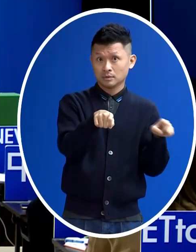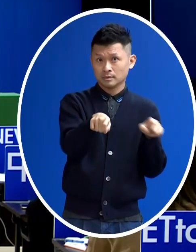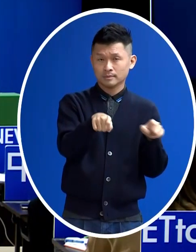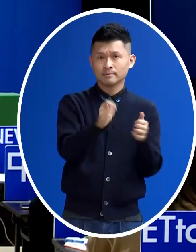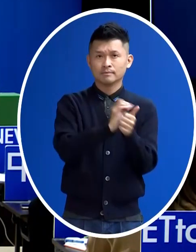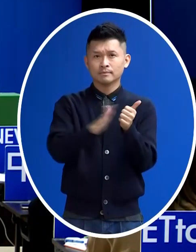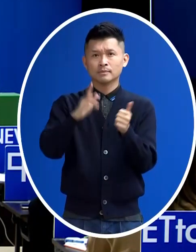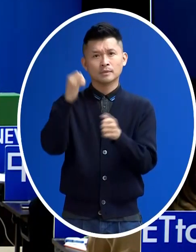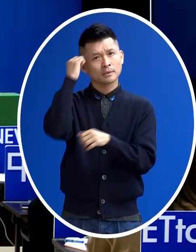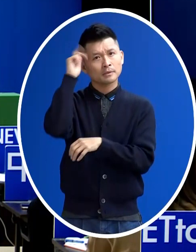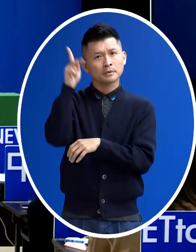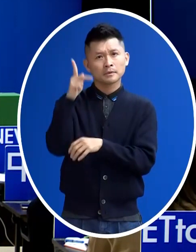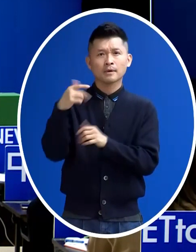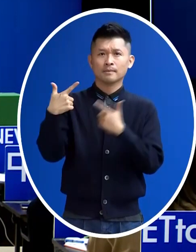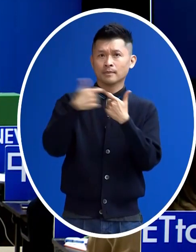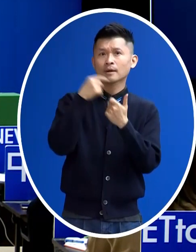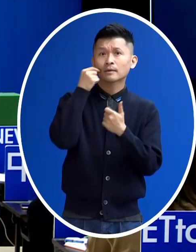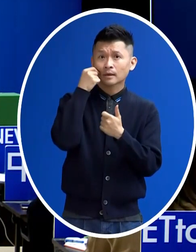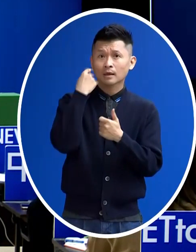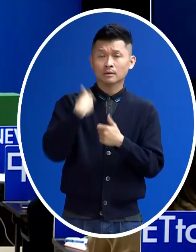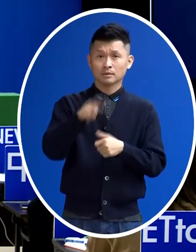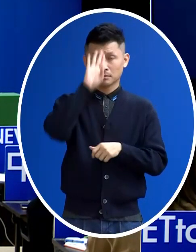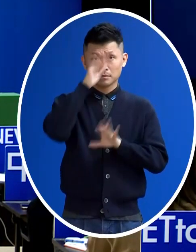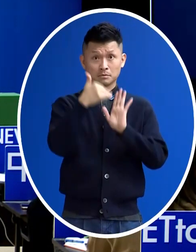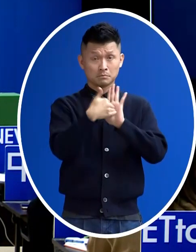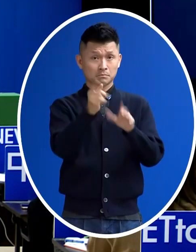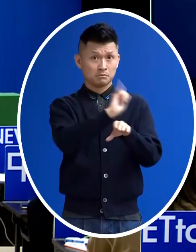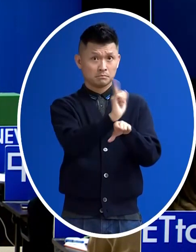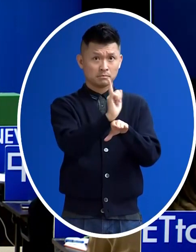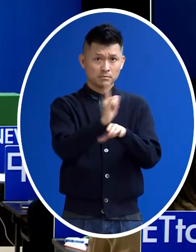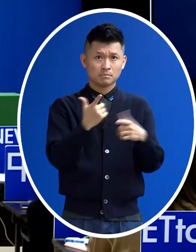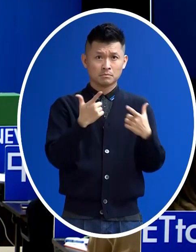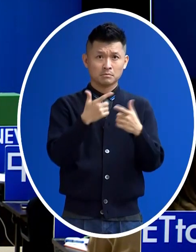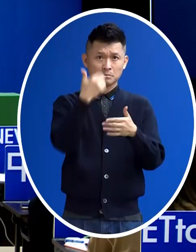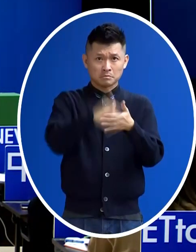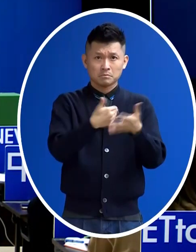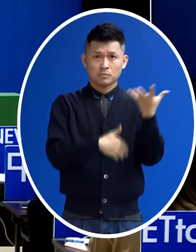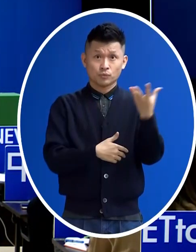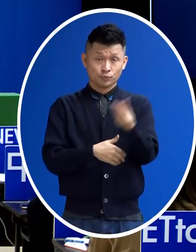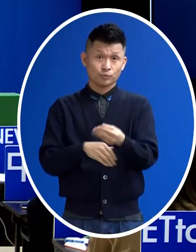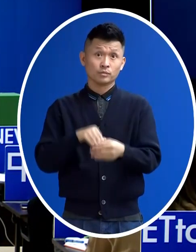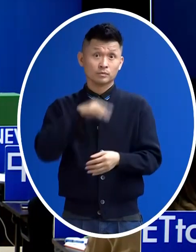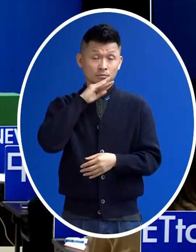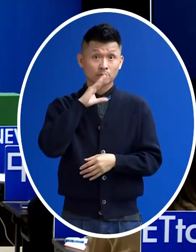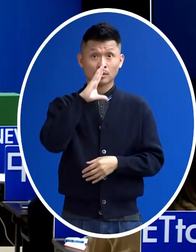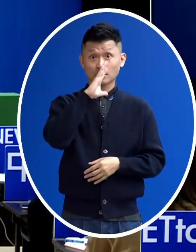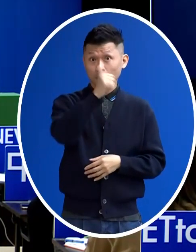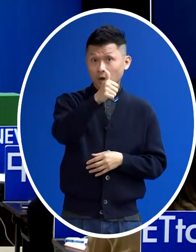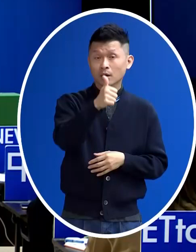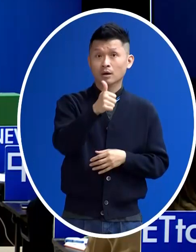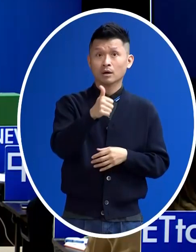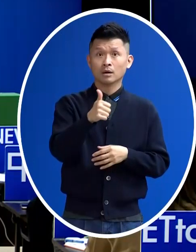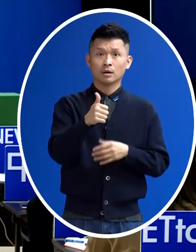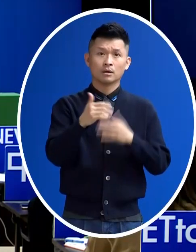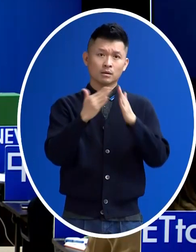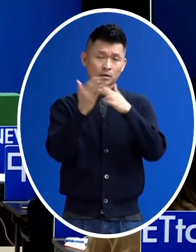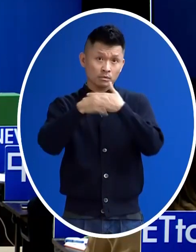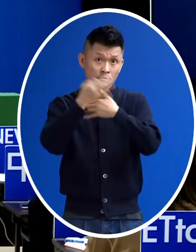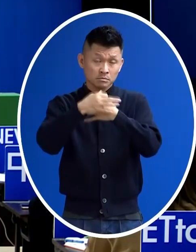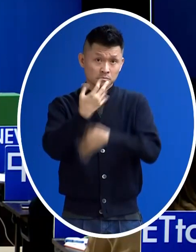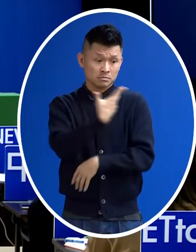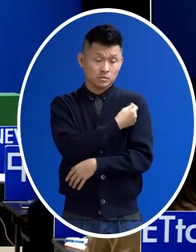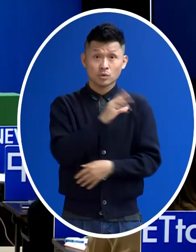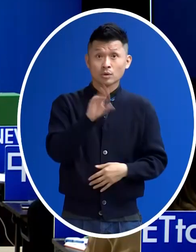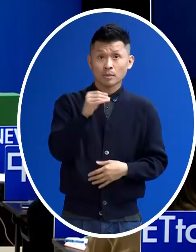館不好配合還有防疫計程車量能不足 還有回家檢疫後要如何查和同住人的疫苗施打狀況